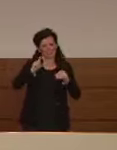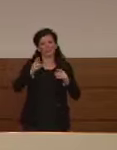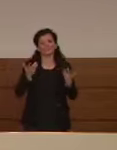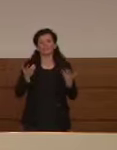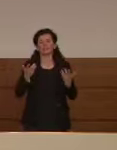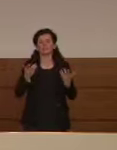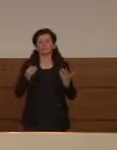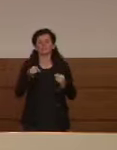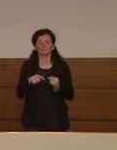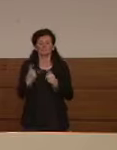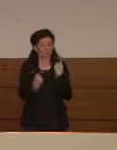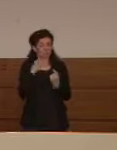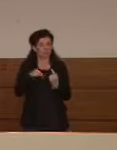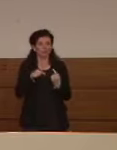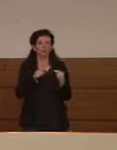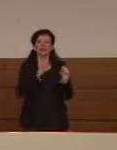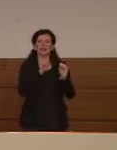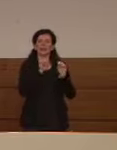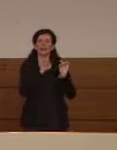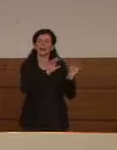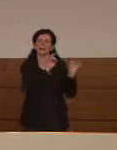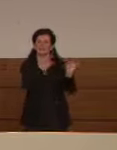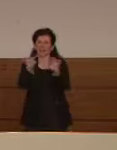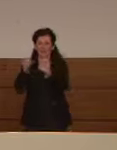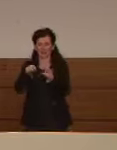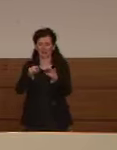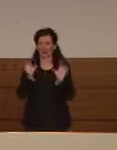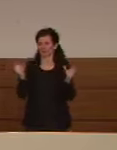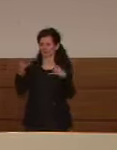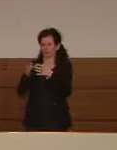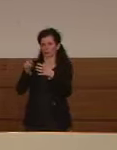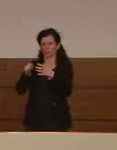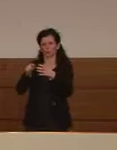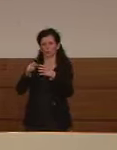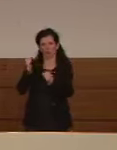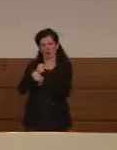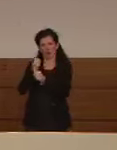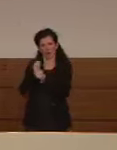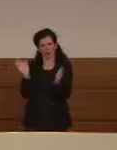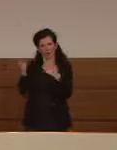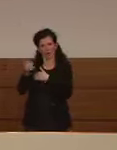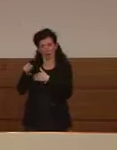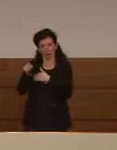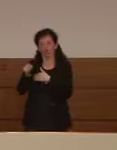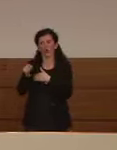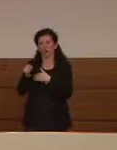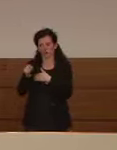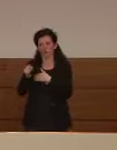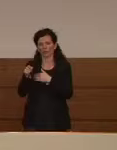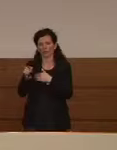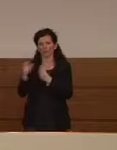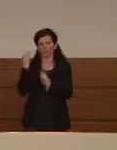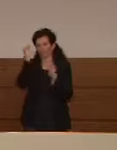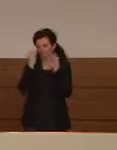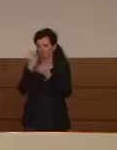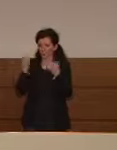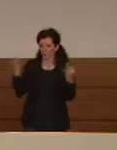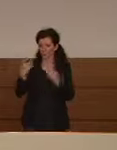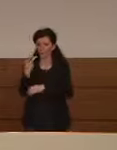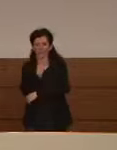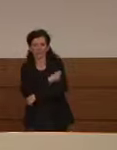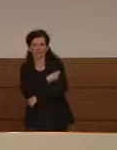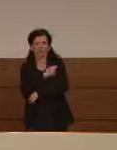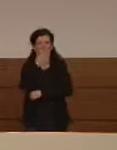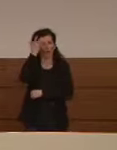le agenzie regolatorie in genere sono più generose perché è chiaro che si soppesano i possibili rischi di una vaccinazione